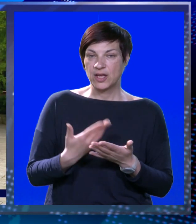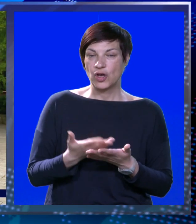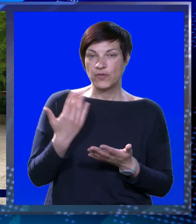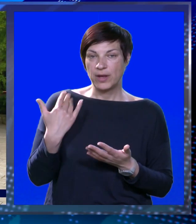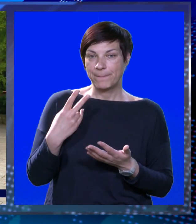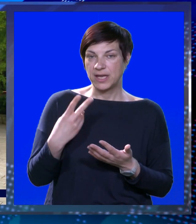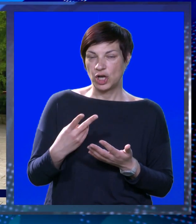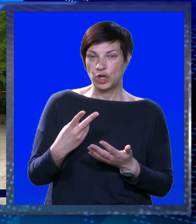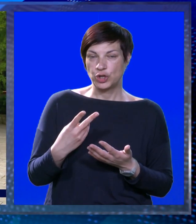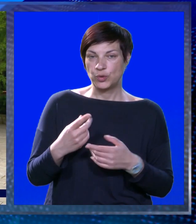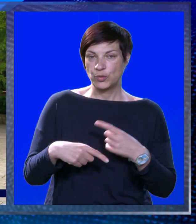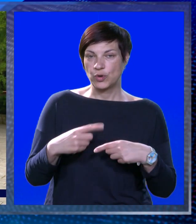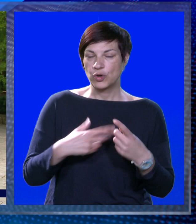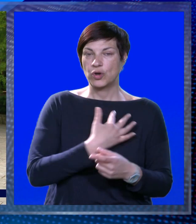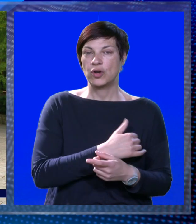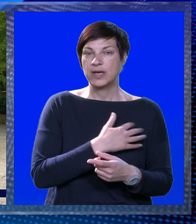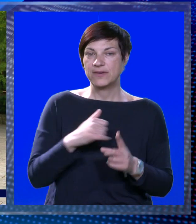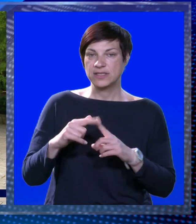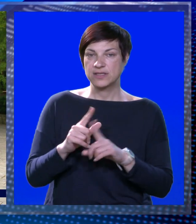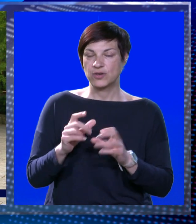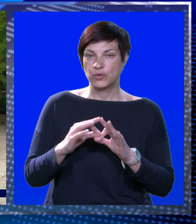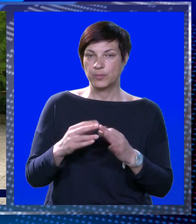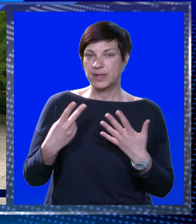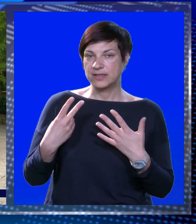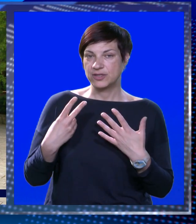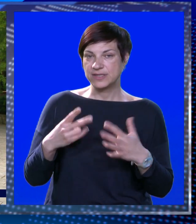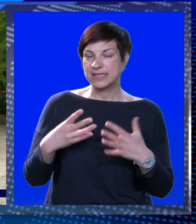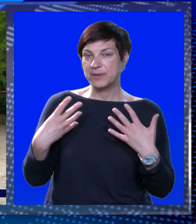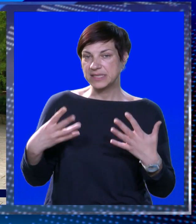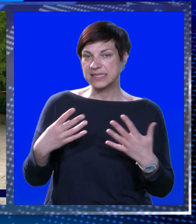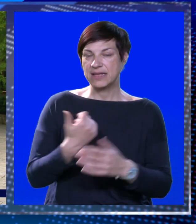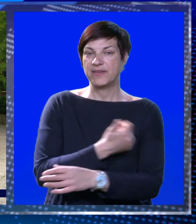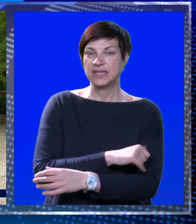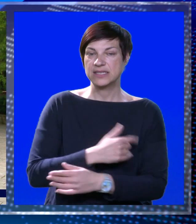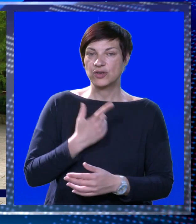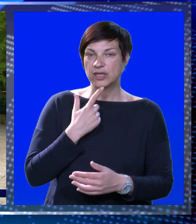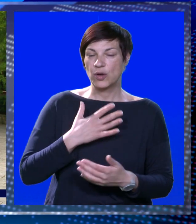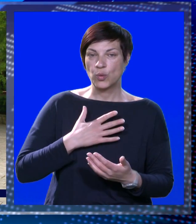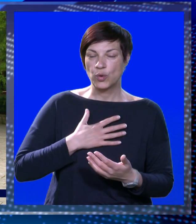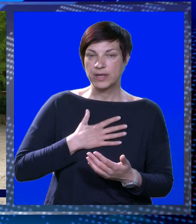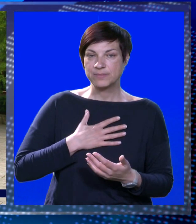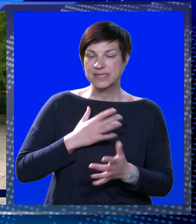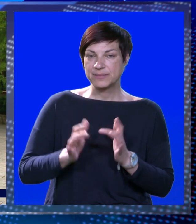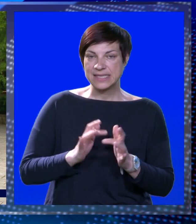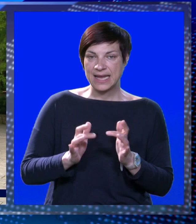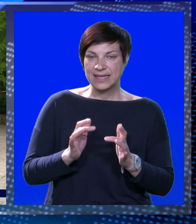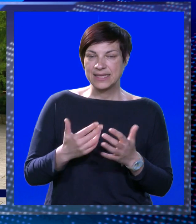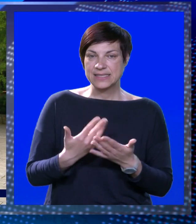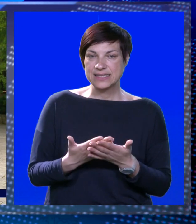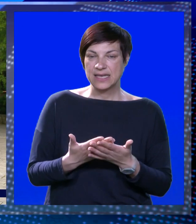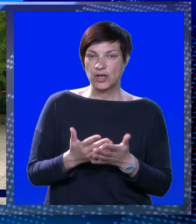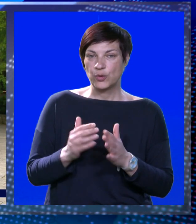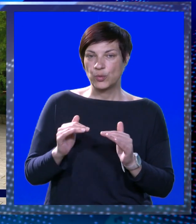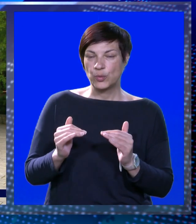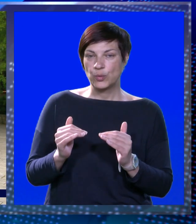Ovo je bilo drugo kolo Hrvatskog kupa do 17 i do 19 godina u kojem sam se neticao,